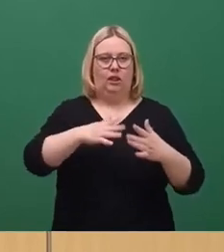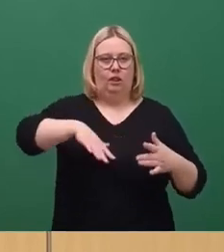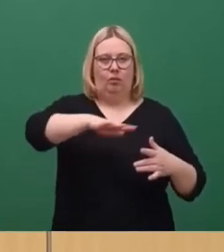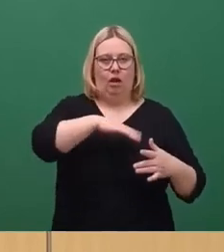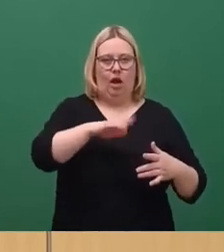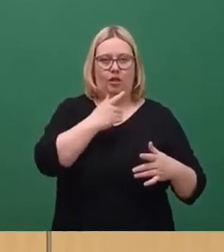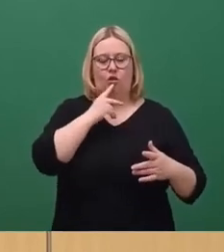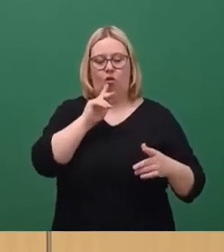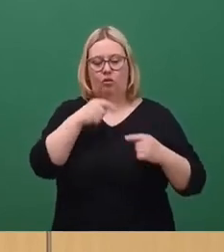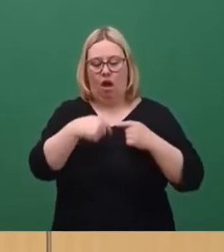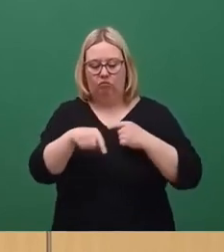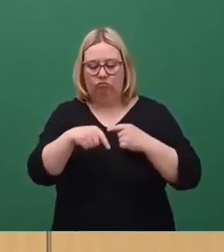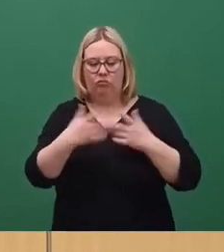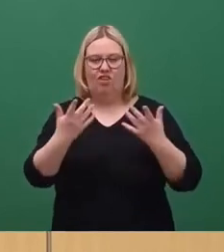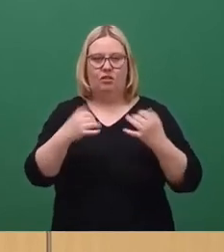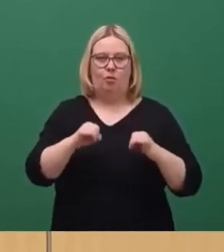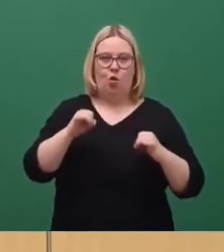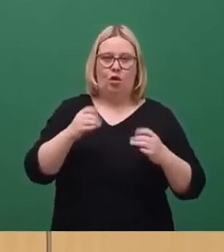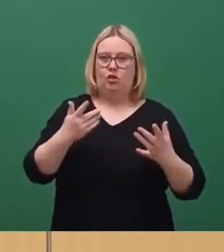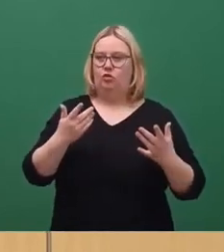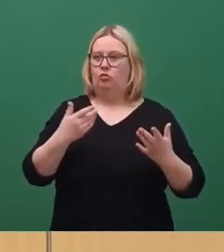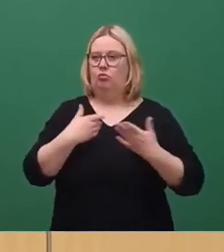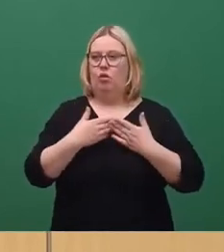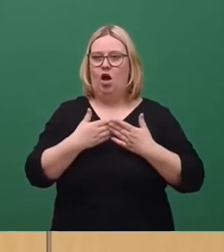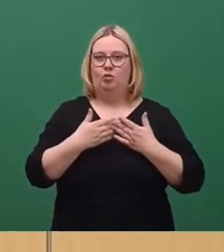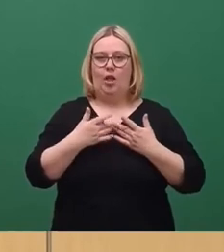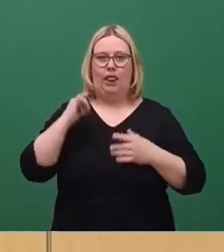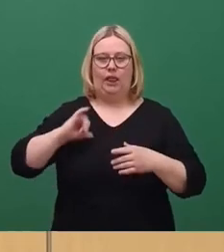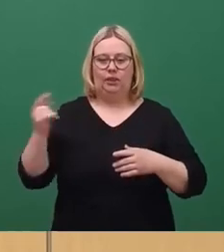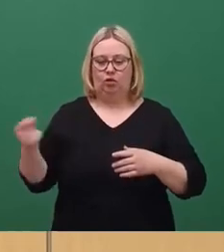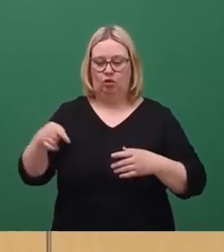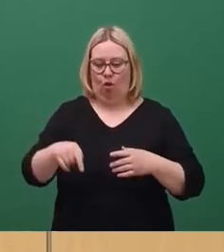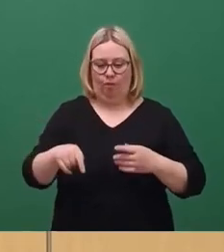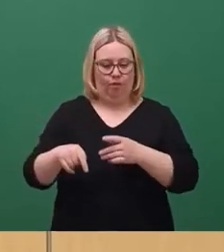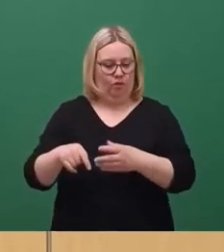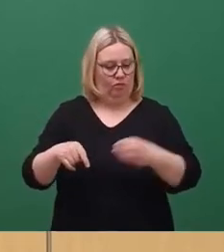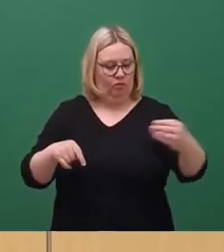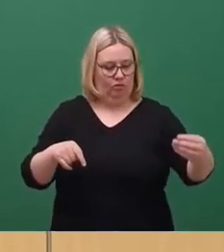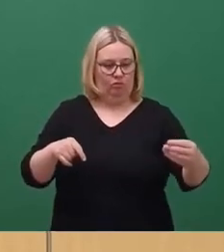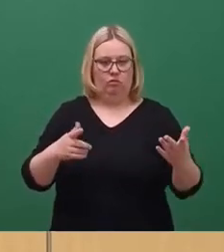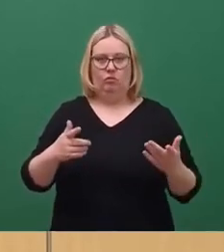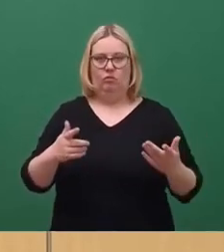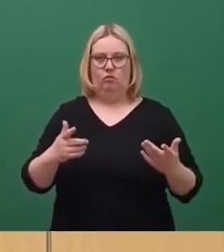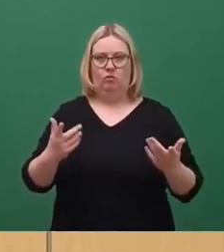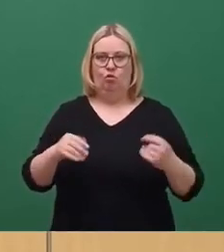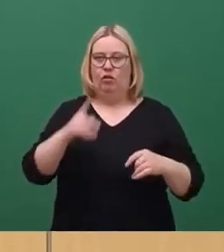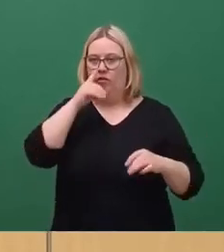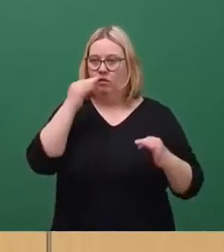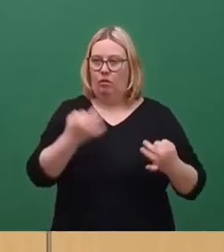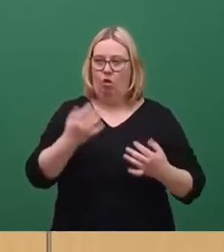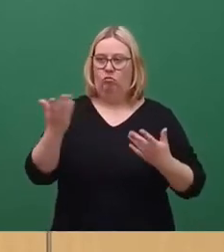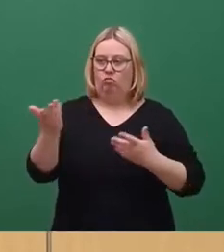On-Demand-Sachen, also wo dann ein Dienst kommt, vielleicht sogar mit irgendwas Selbstfahrendem, wenn ich es brauche. Und